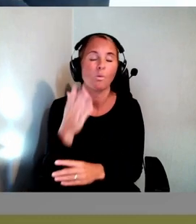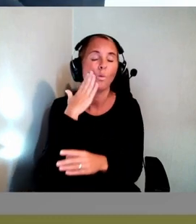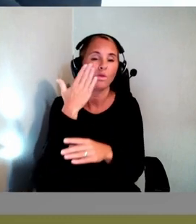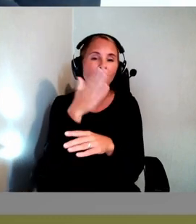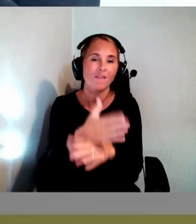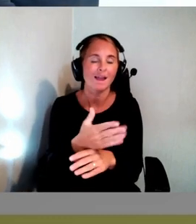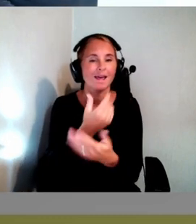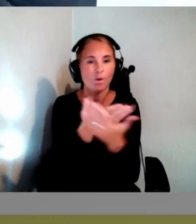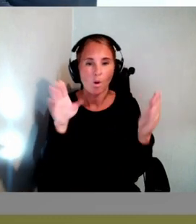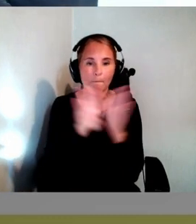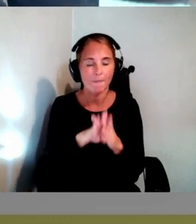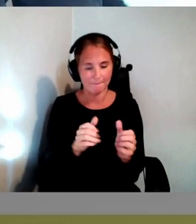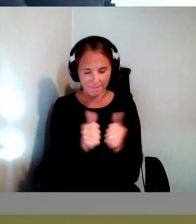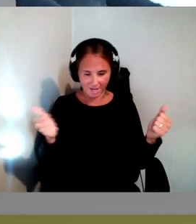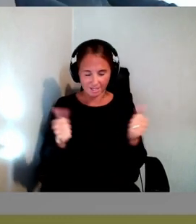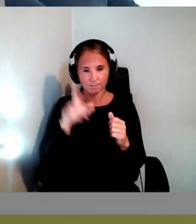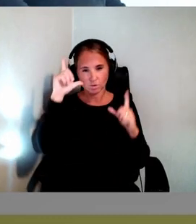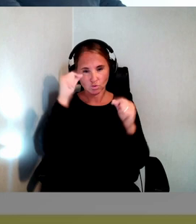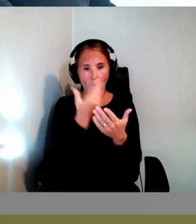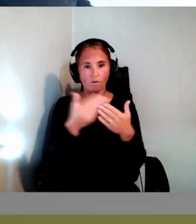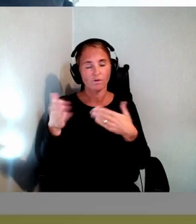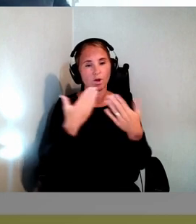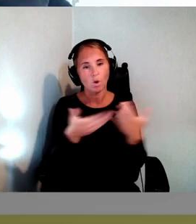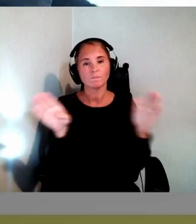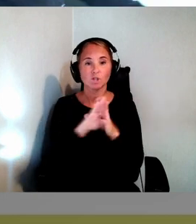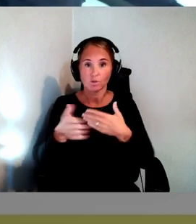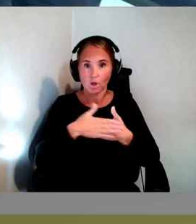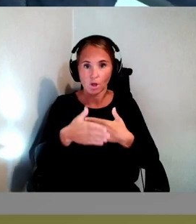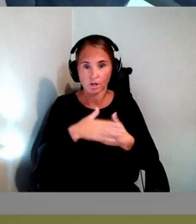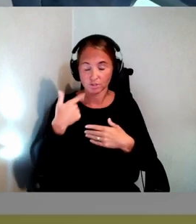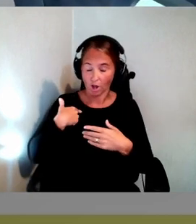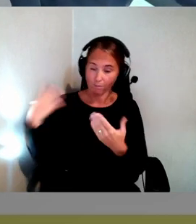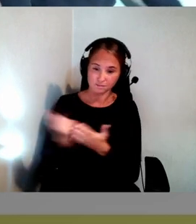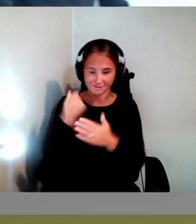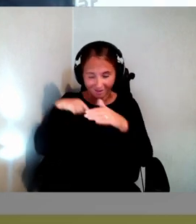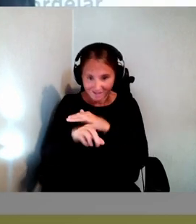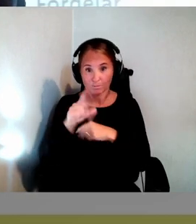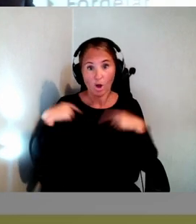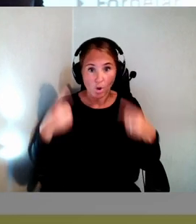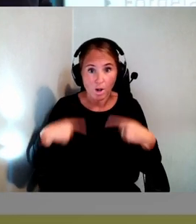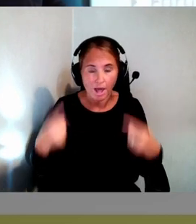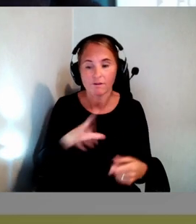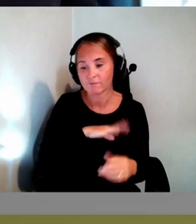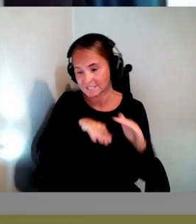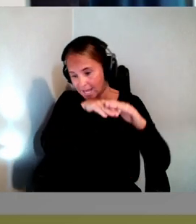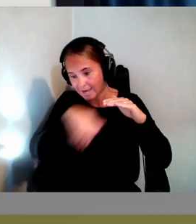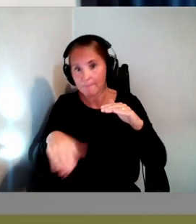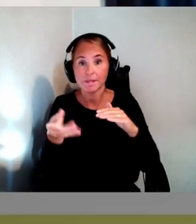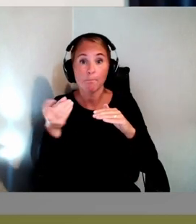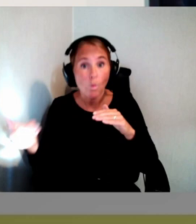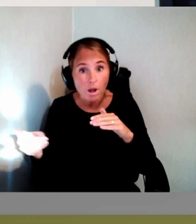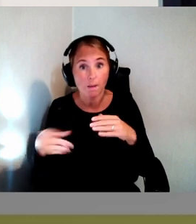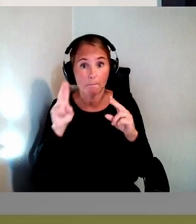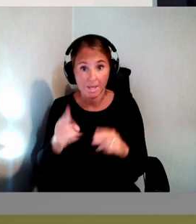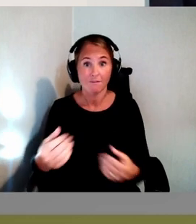Vad är det för bredd på sovrumsdörren? Kommer jag in där med min rullande farkost? Finns det ramp ner till poolen? Det kan vara jätteviktigt